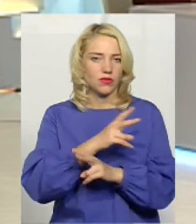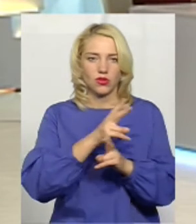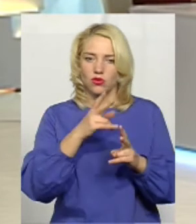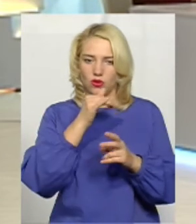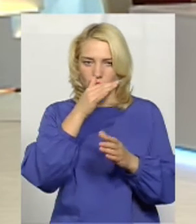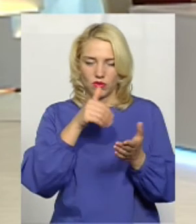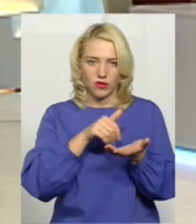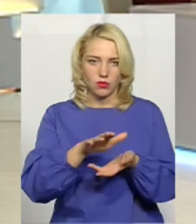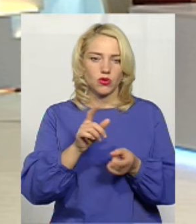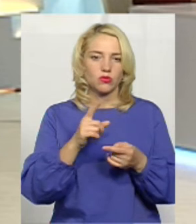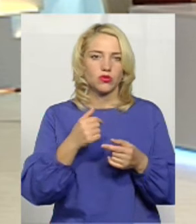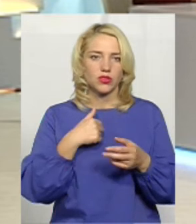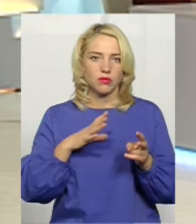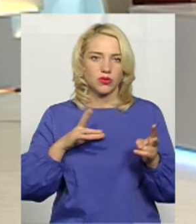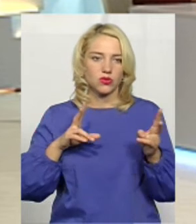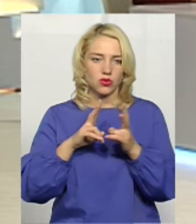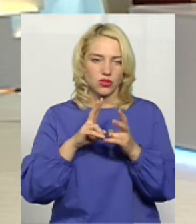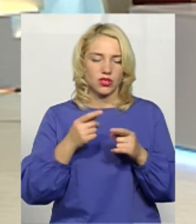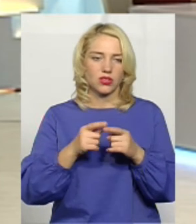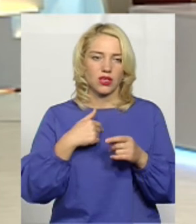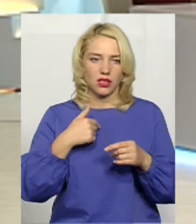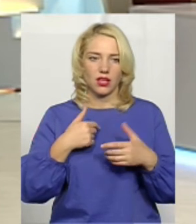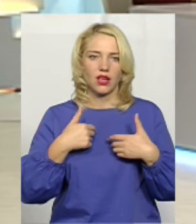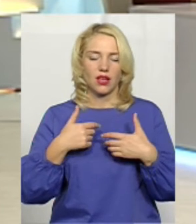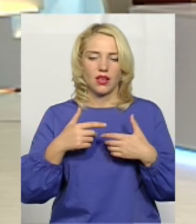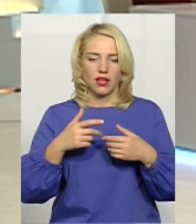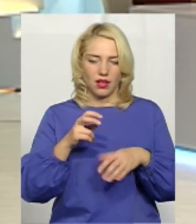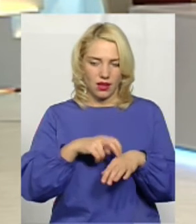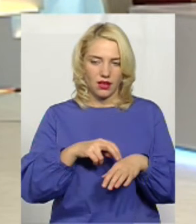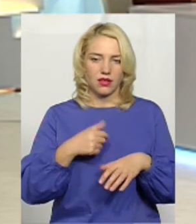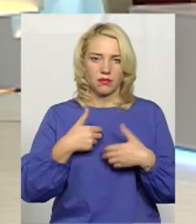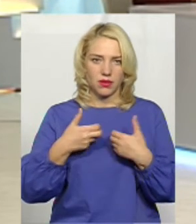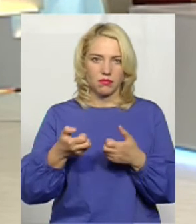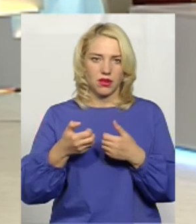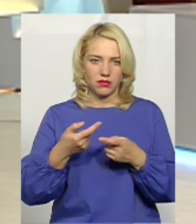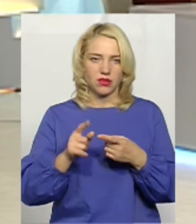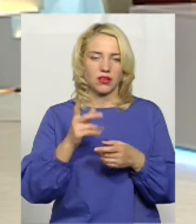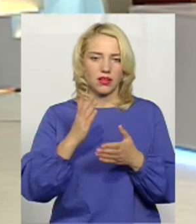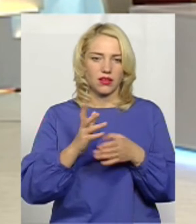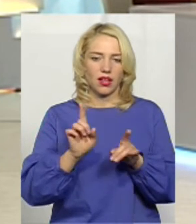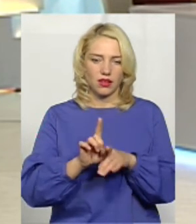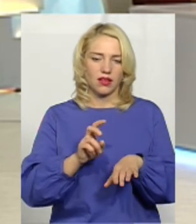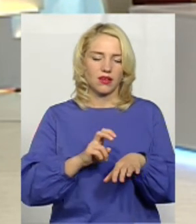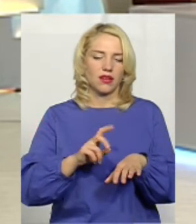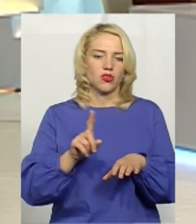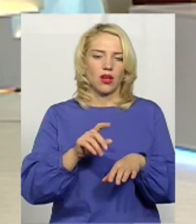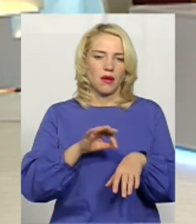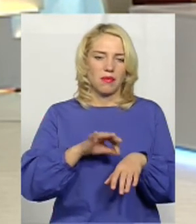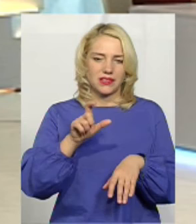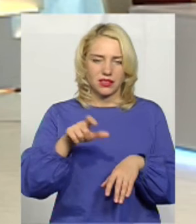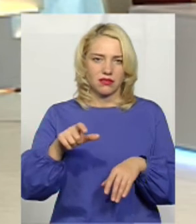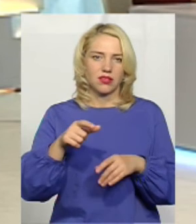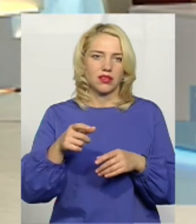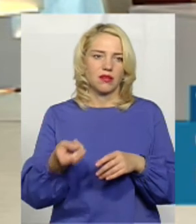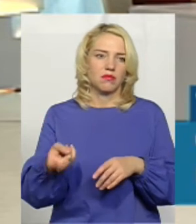тому що я зустрічалась безпосередньо, я як лікар приймаю, що є такі випадки, коли наші пацієнти приходять, і запису